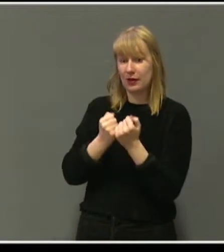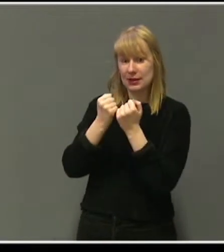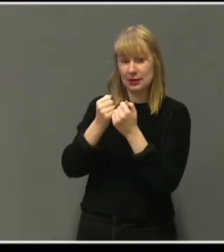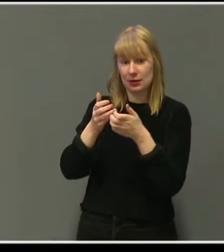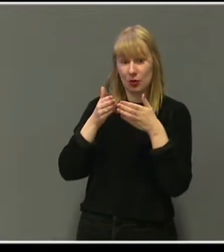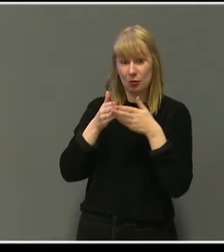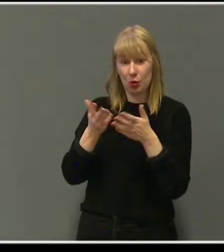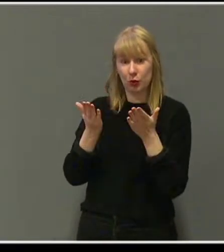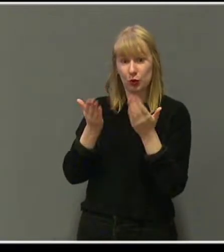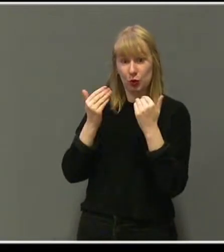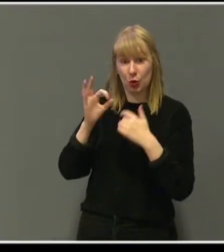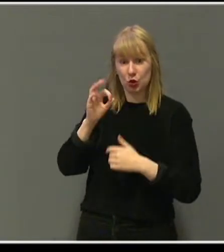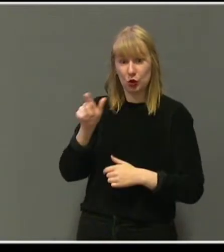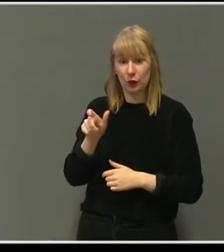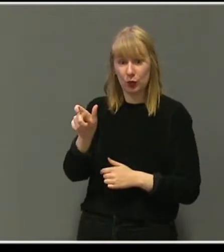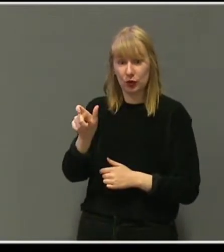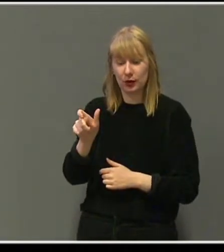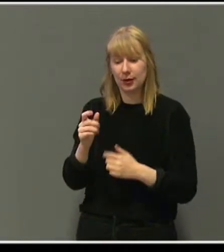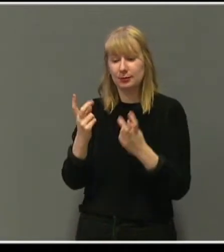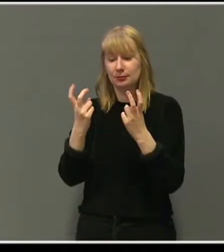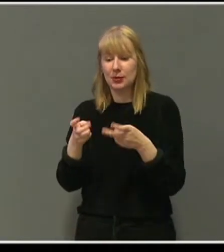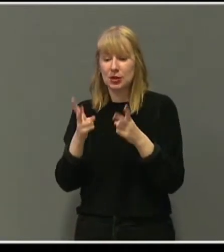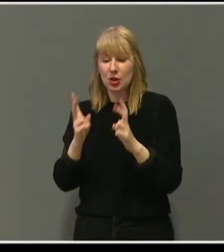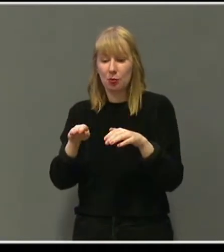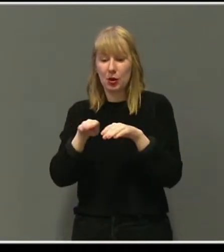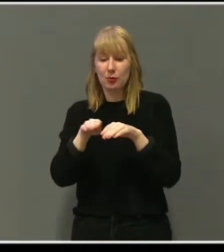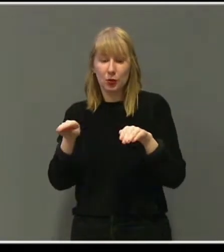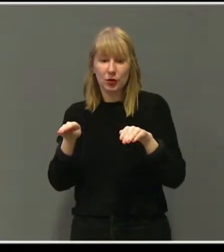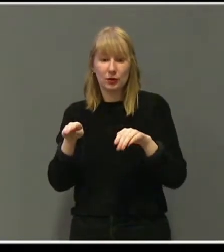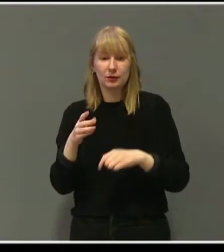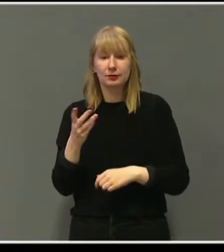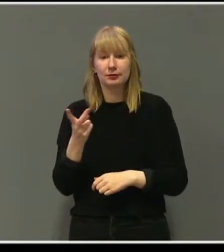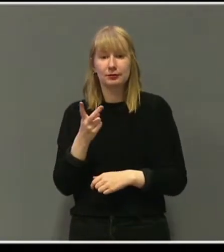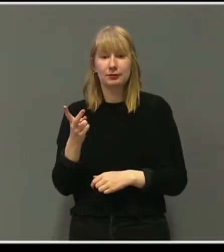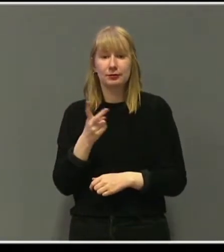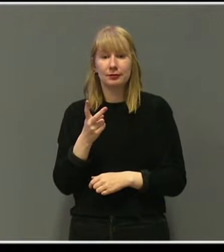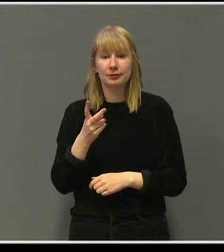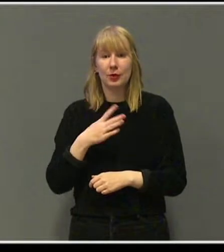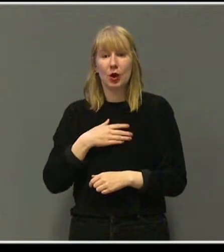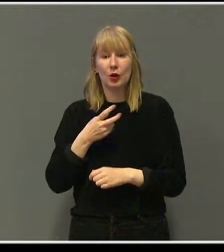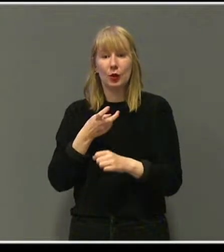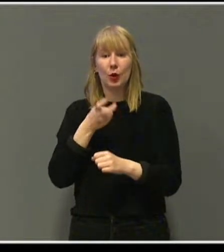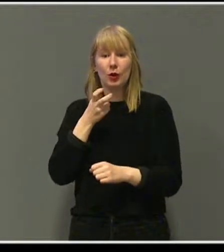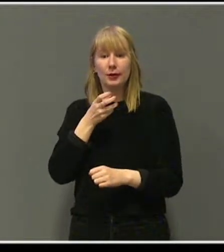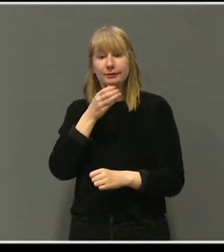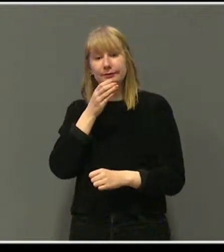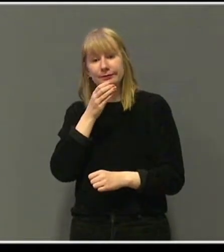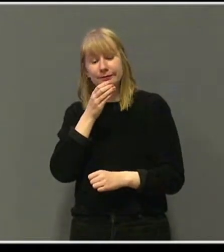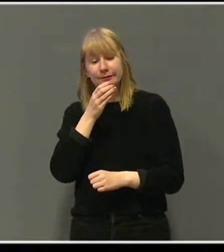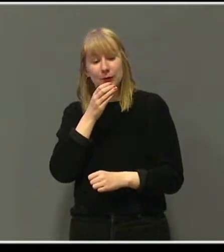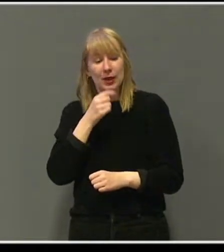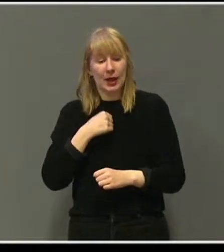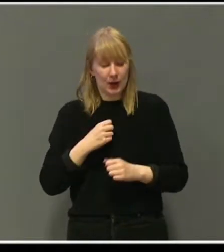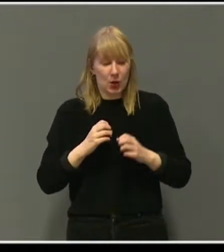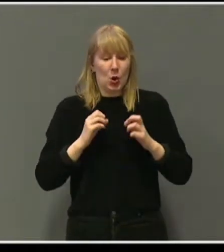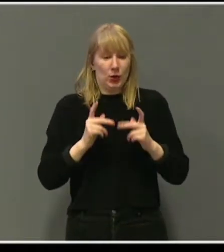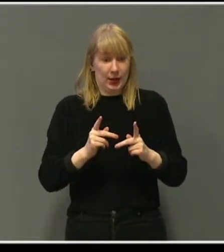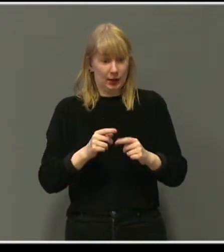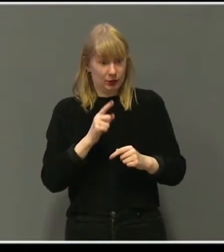i samme bord. Der satt vi med hver vår halviter. Jeg mannet meg opp og inviterte henne på kino.